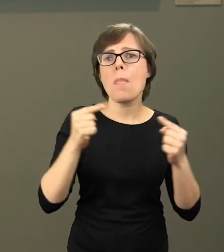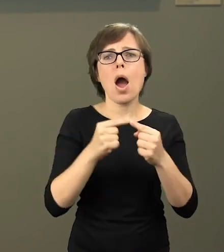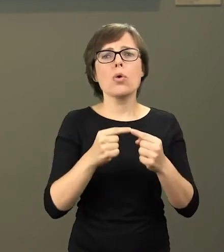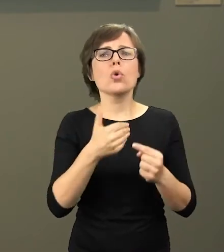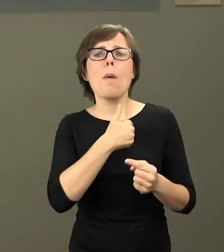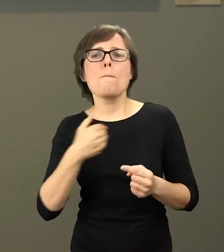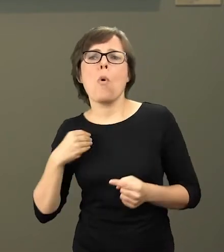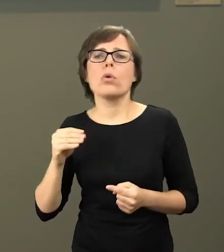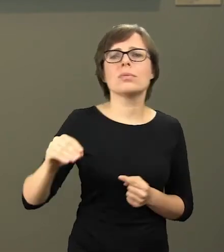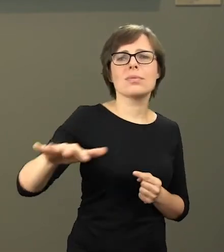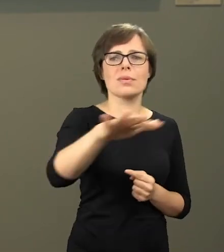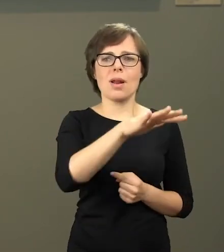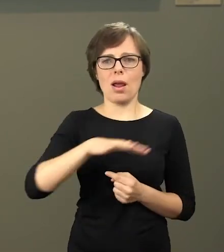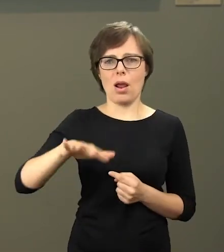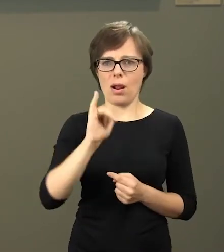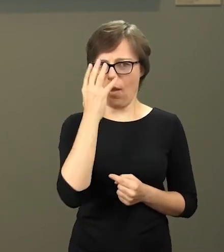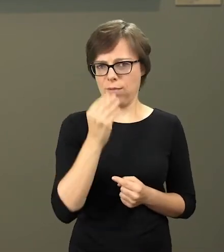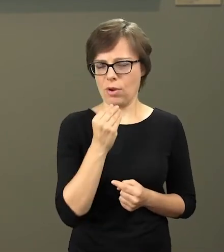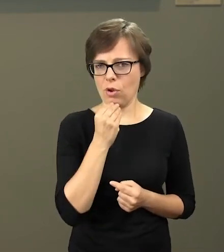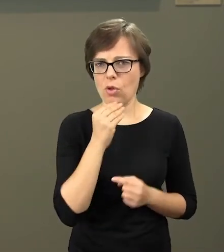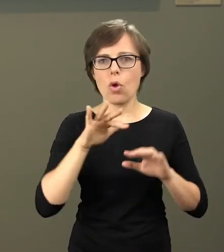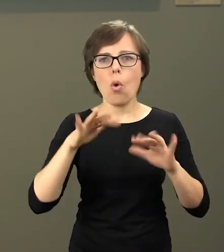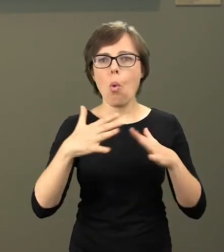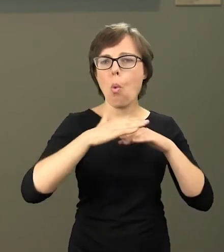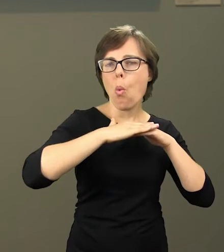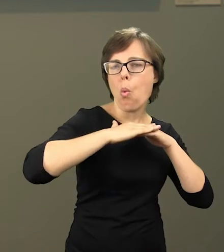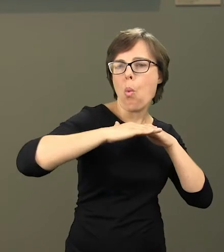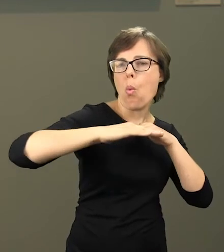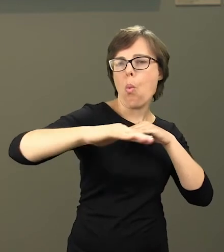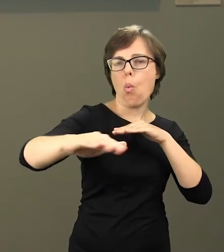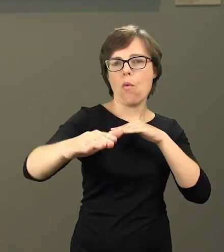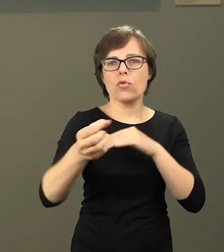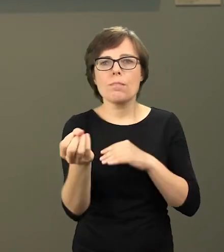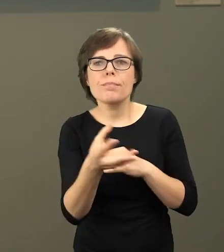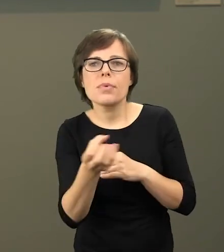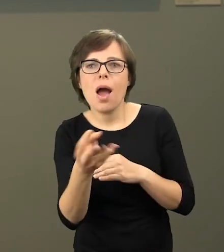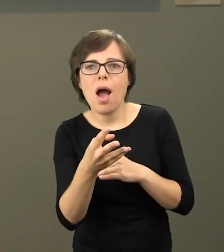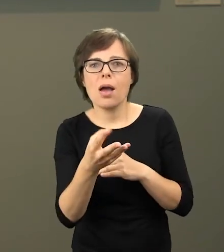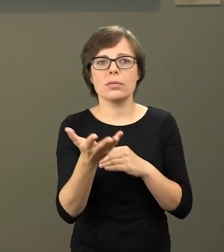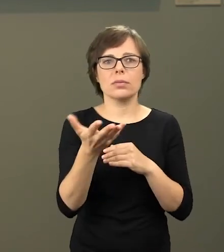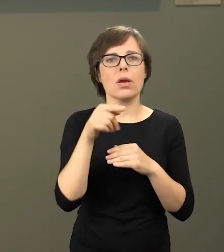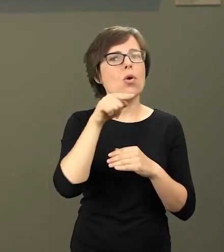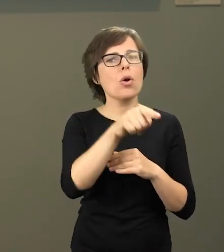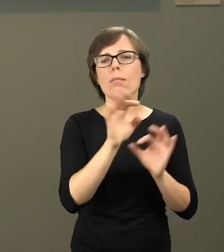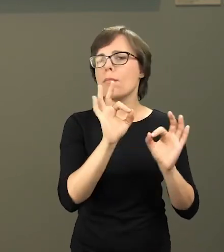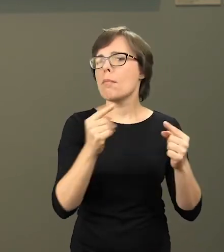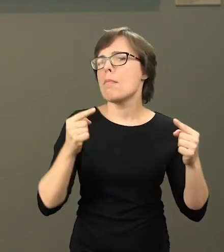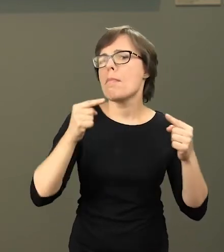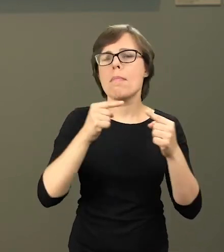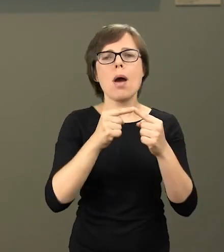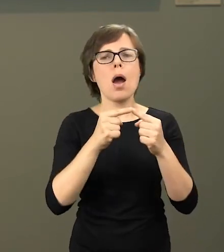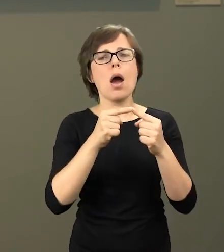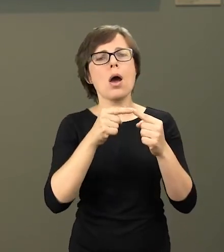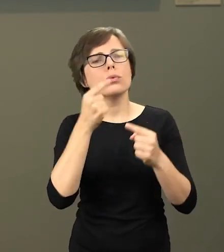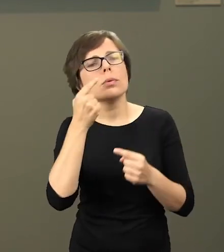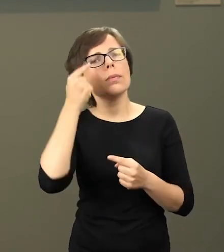krajobrazu, tej piaszczystej równiny, która przywołuje na myśl panoramy